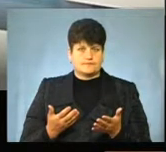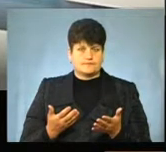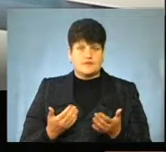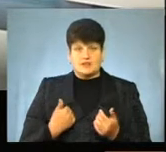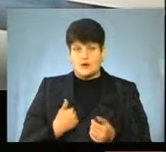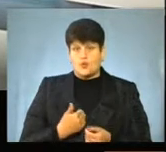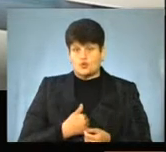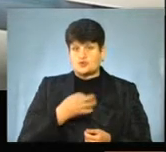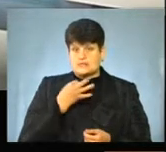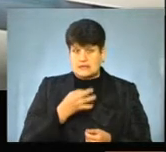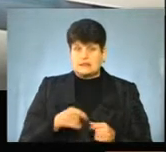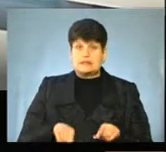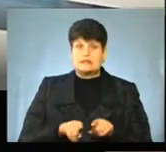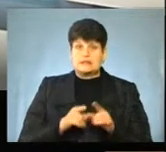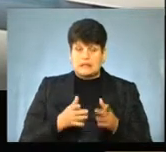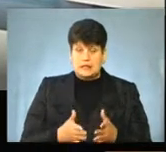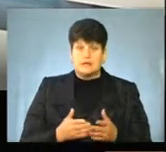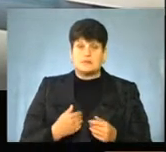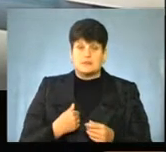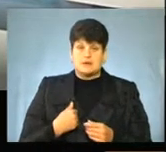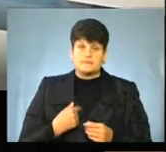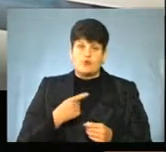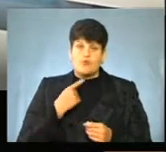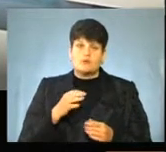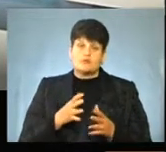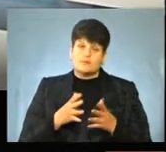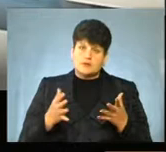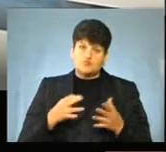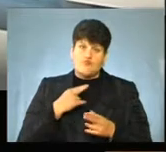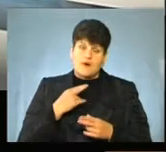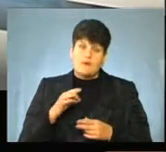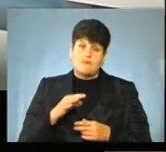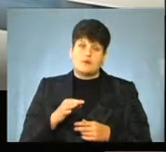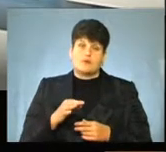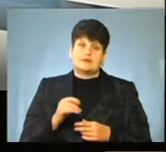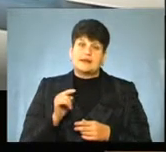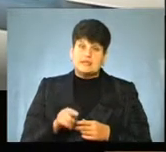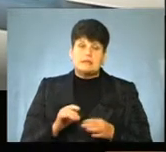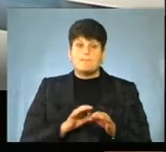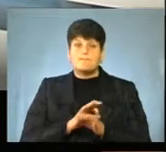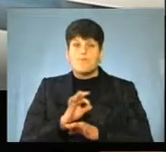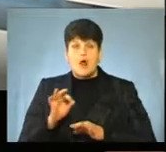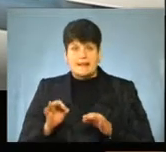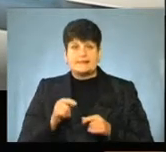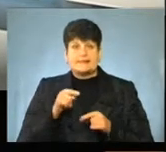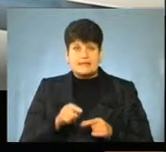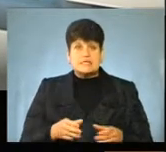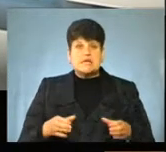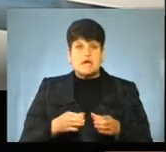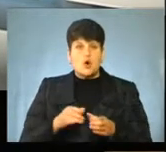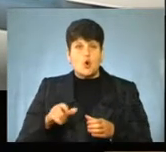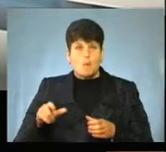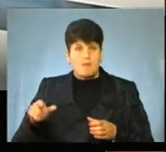Я хочу сказати таке, що ми акцентуємо більше увагу на ті проекти і на ті громади,